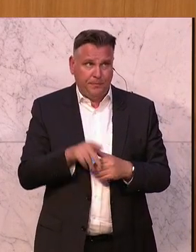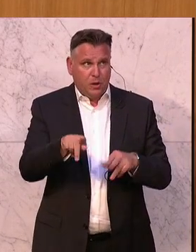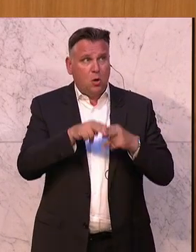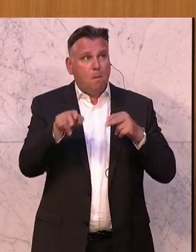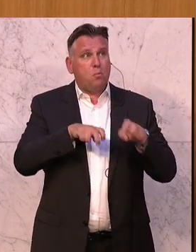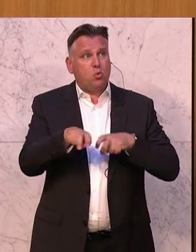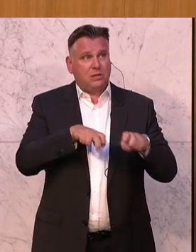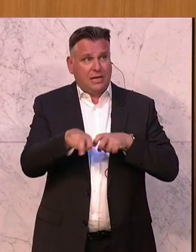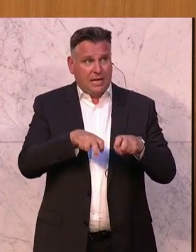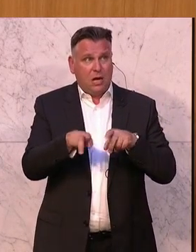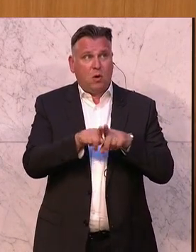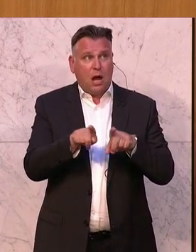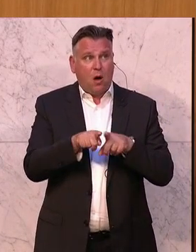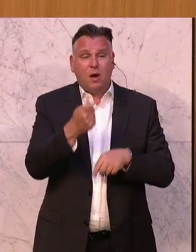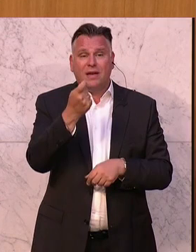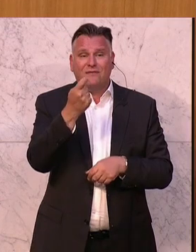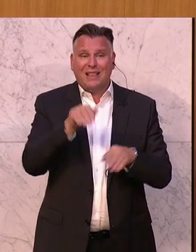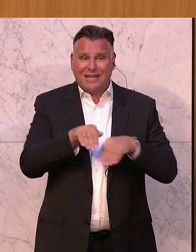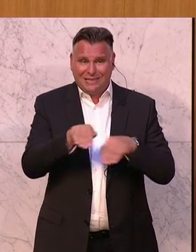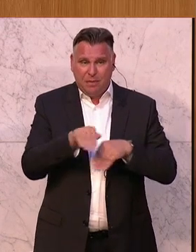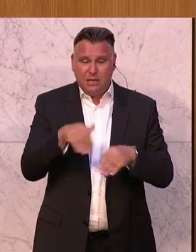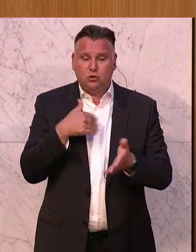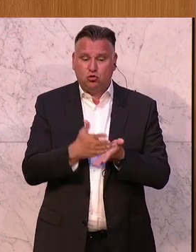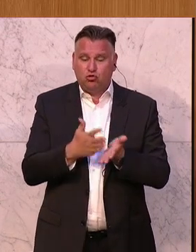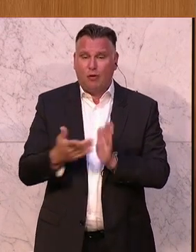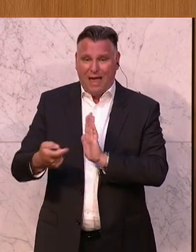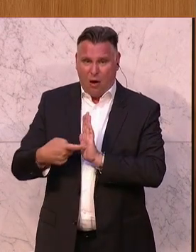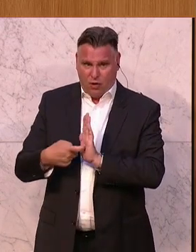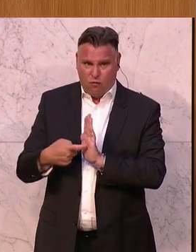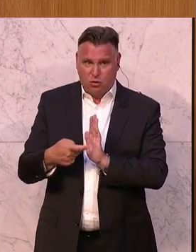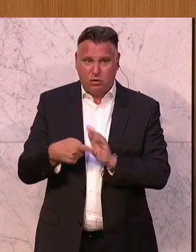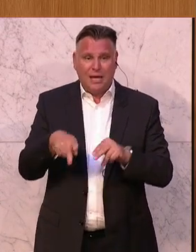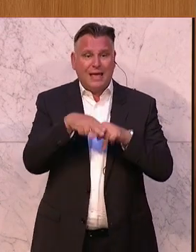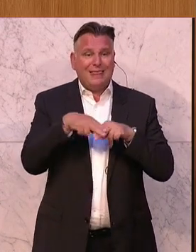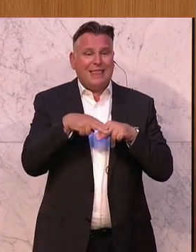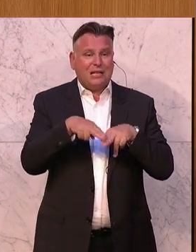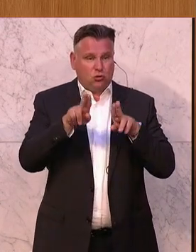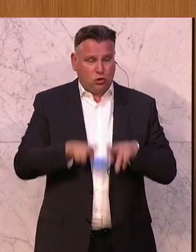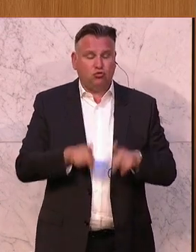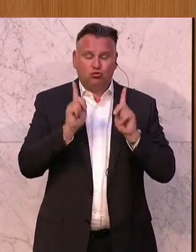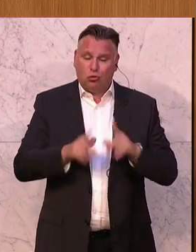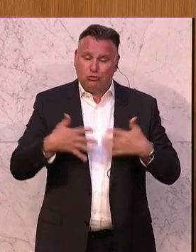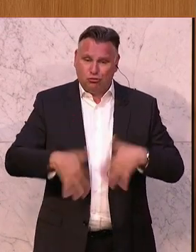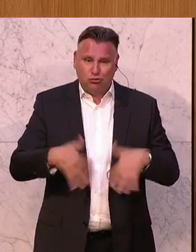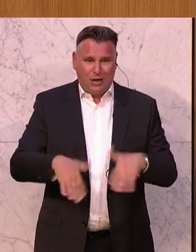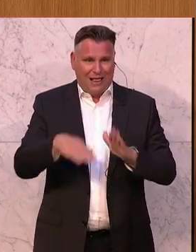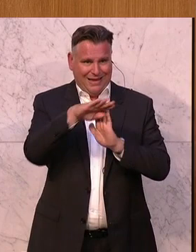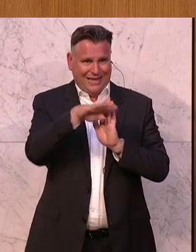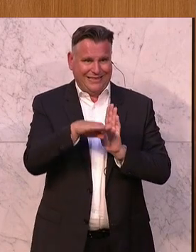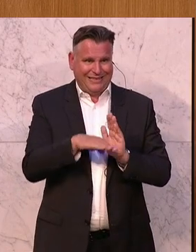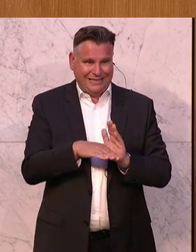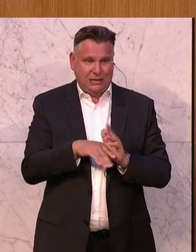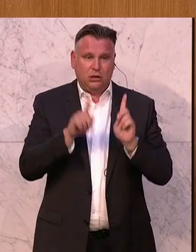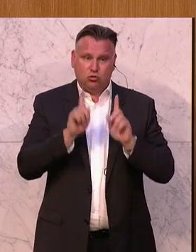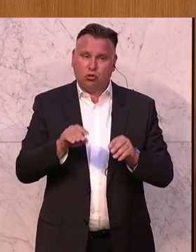Bundesregierung, insbesondere der Finanzminister, wird aufgefordert, dem Nationalrat ehepartigst ein Gesetzespaket für eine